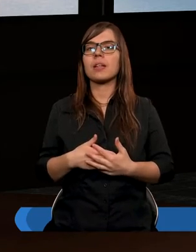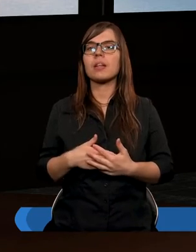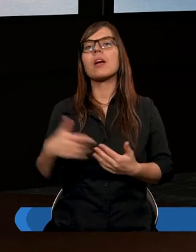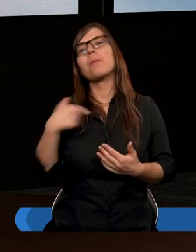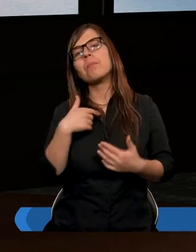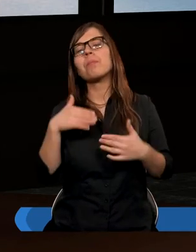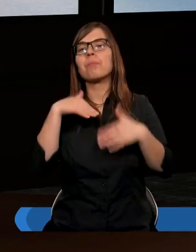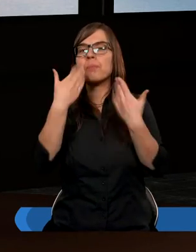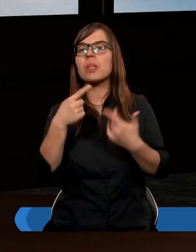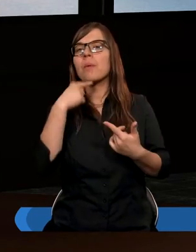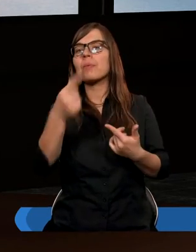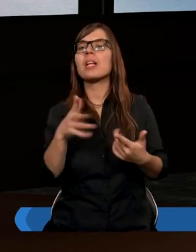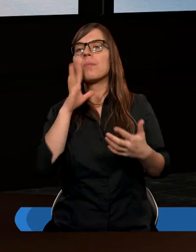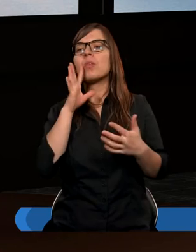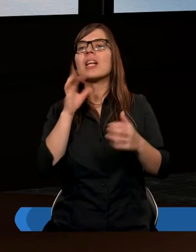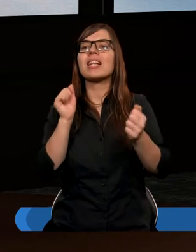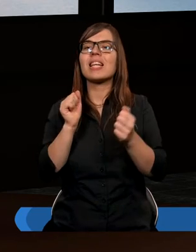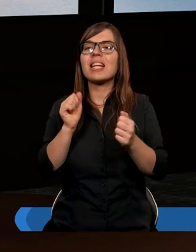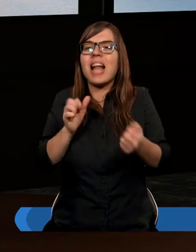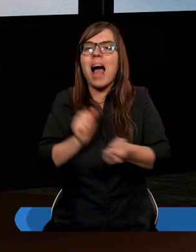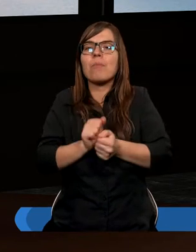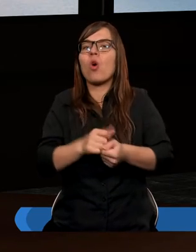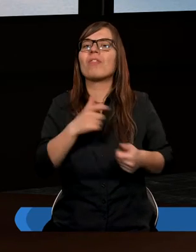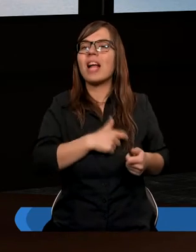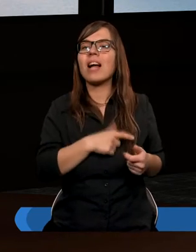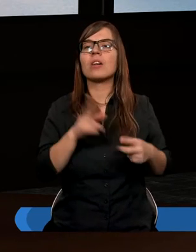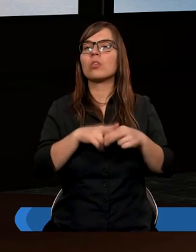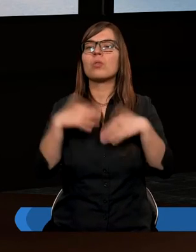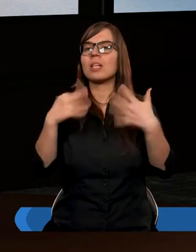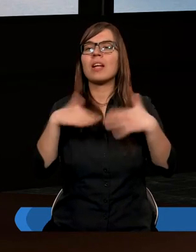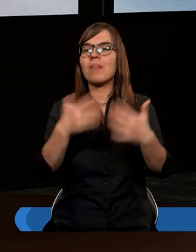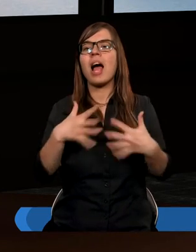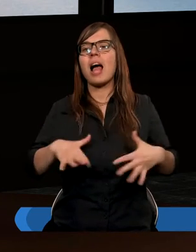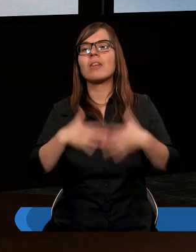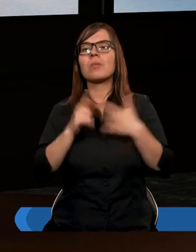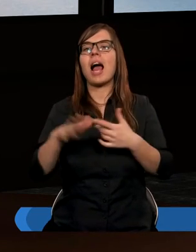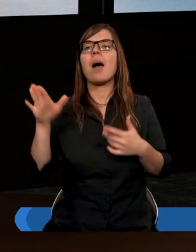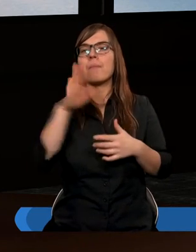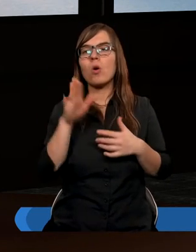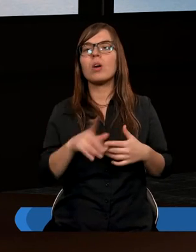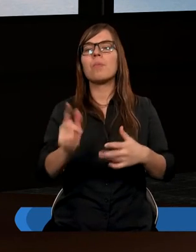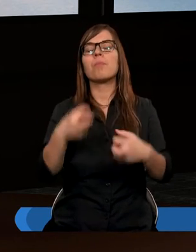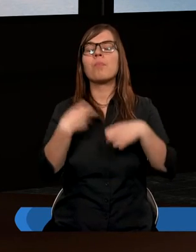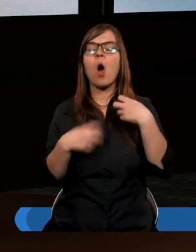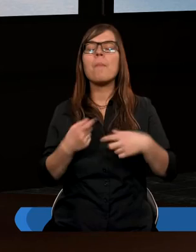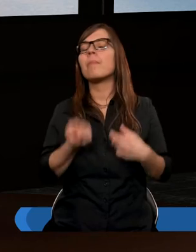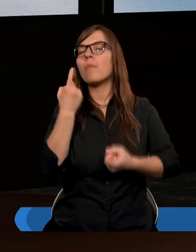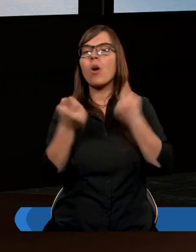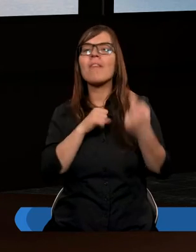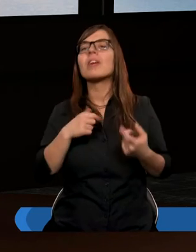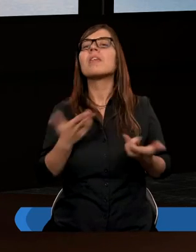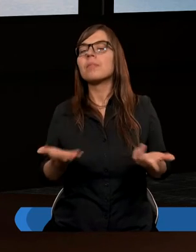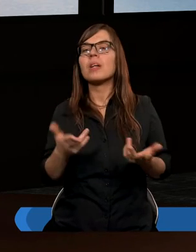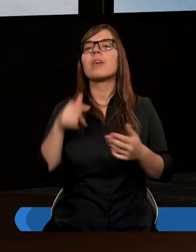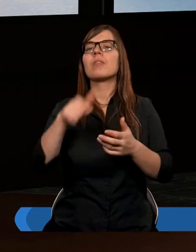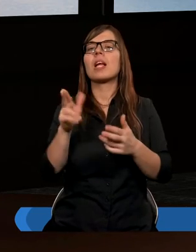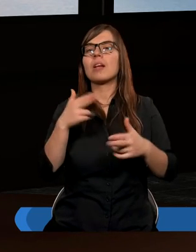egoizm potrafi zamrozić zmrozić serce które niegdyś płynęło entuzjazmem dla Boga problem pojawia się wtedy